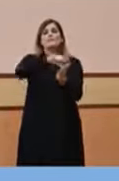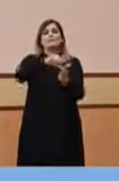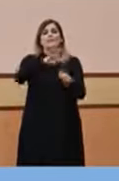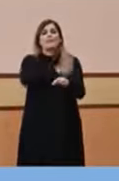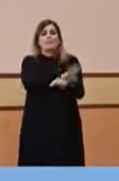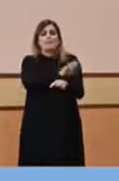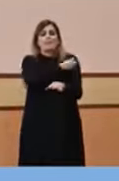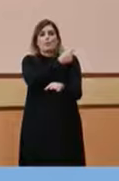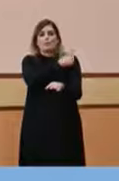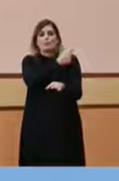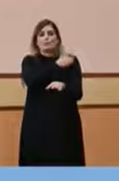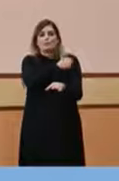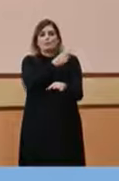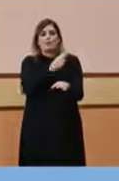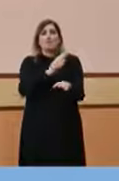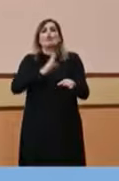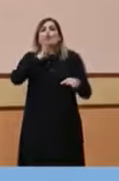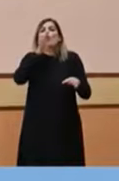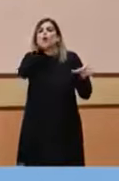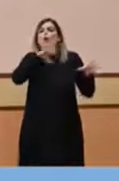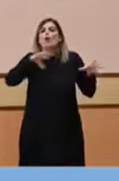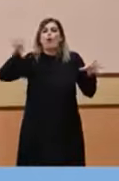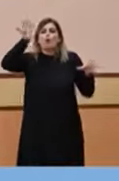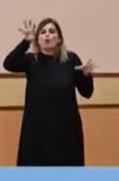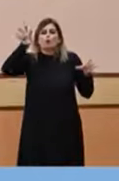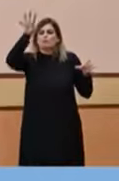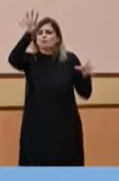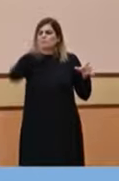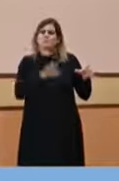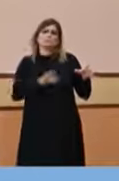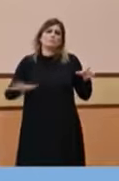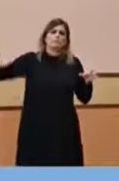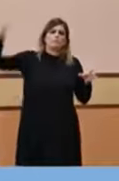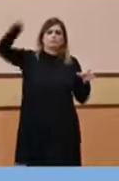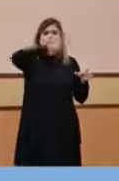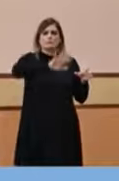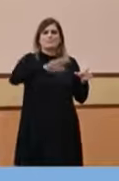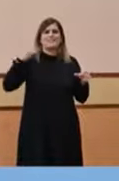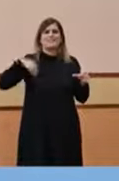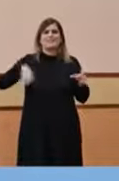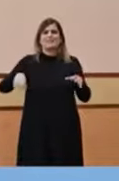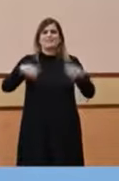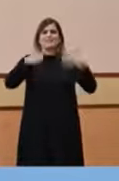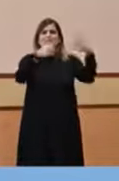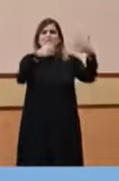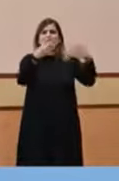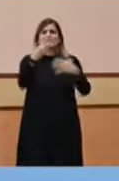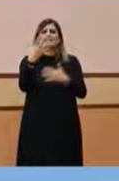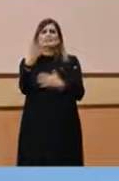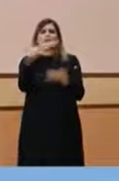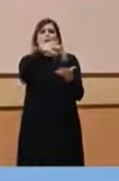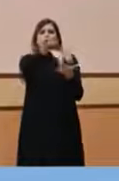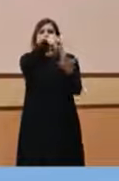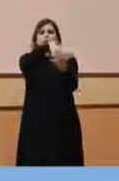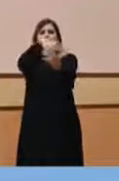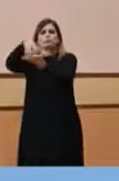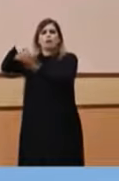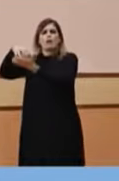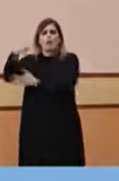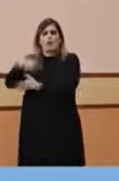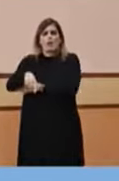tot el territori. En aquests moments s'han tancat amb 635 pres dinàmics. Estem acabant de